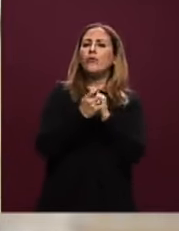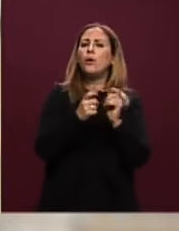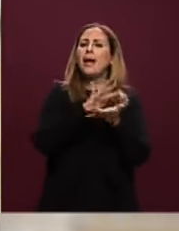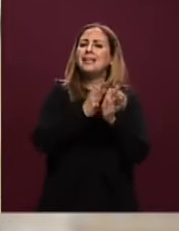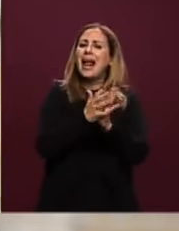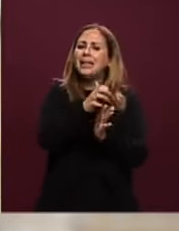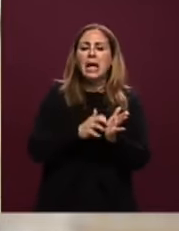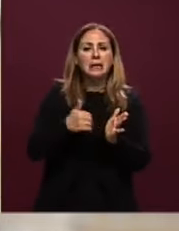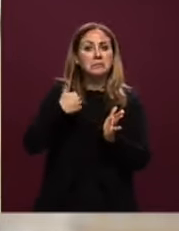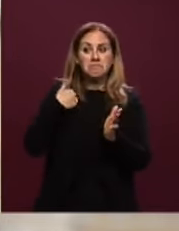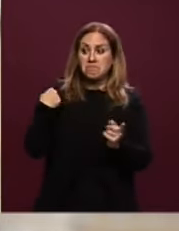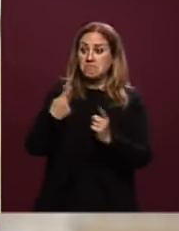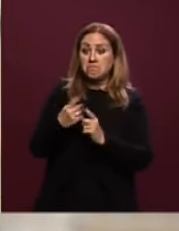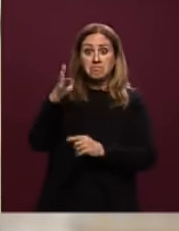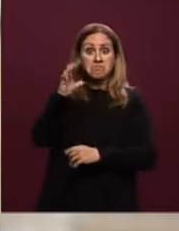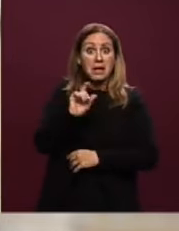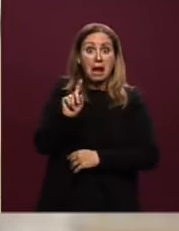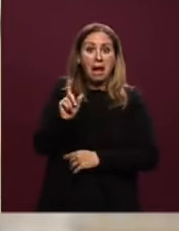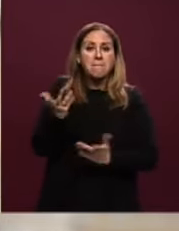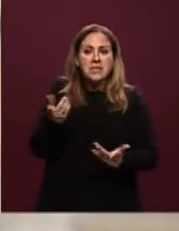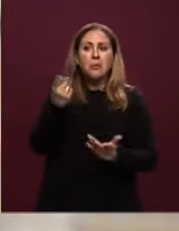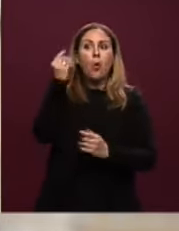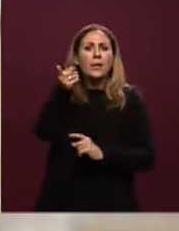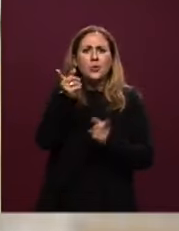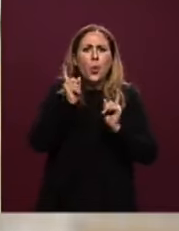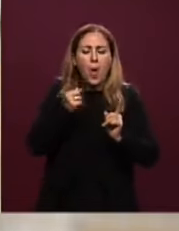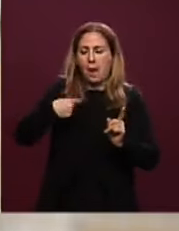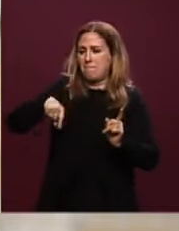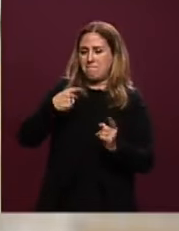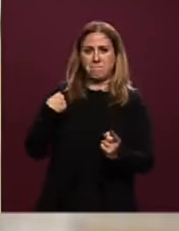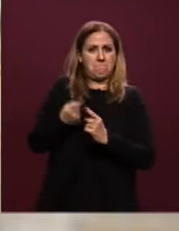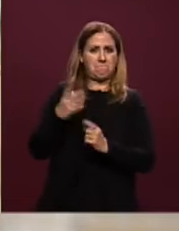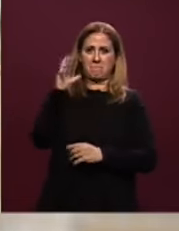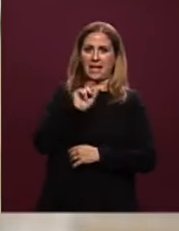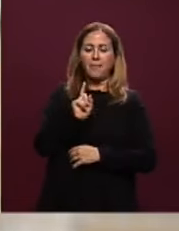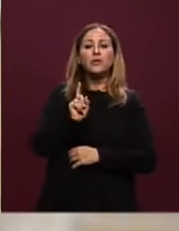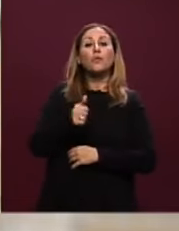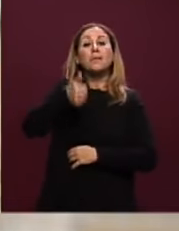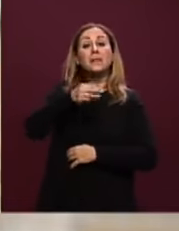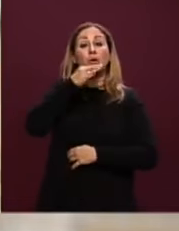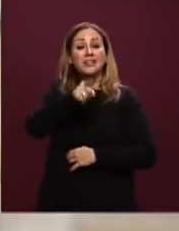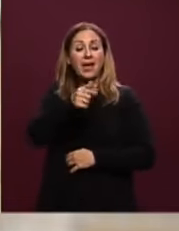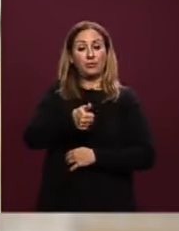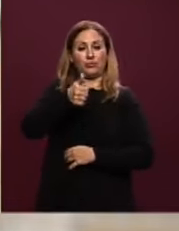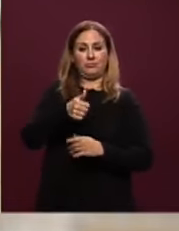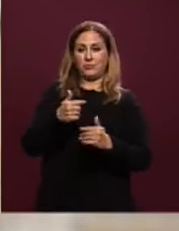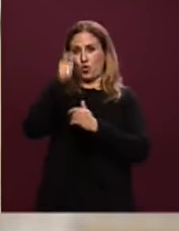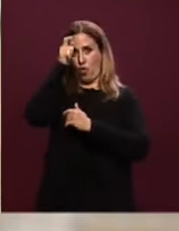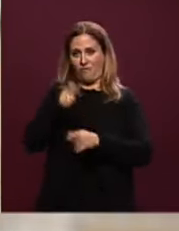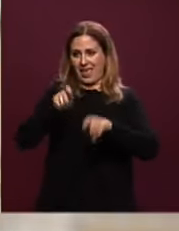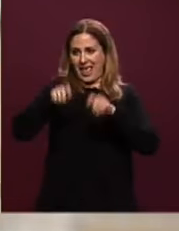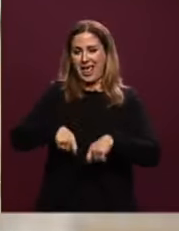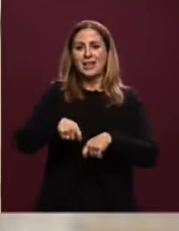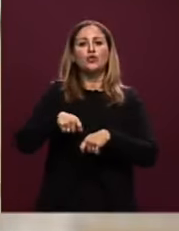posizione. Nel primo intervento in quest'Aula, all'inizio di questa legislatura, da parte della Presidente Meloni, abbiamo